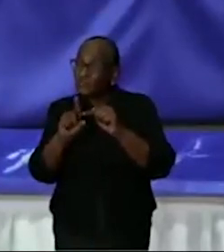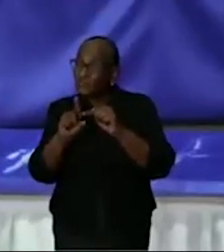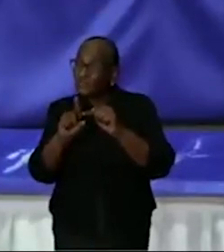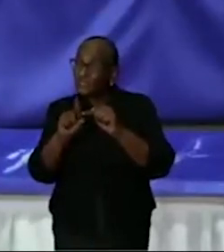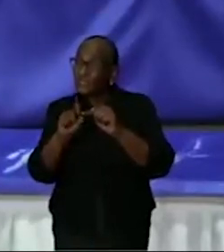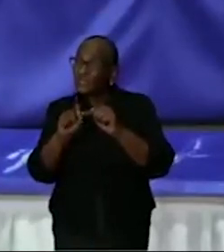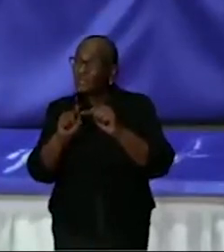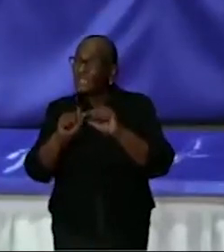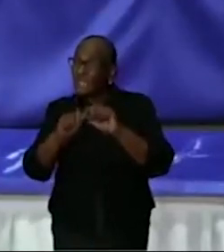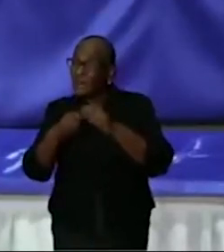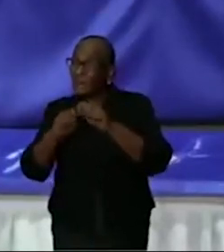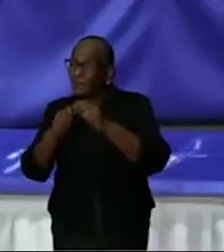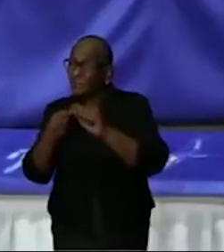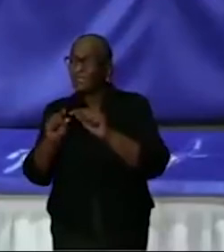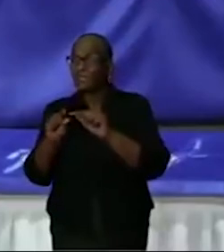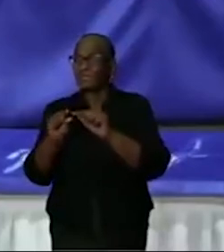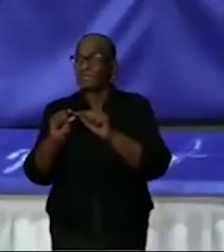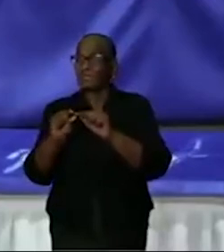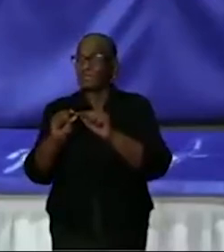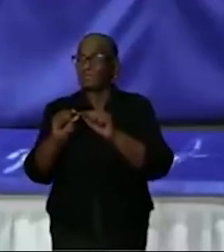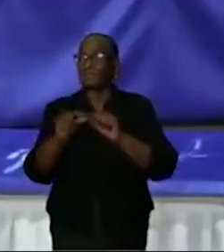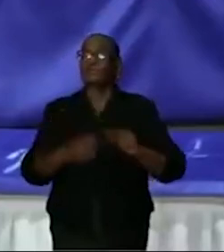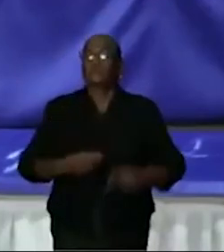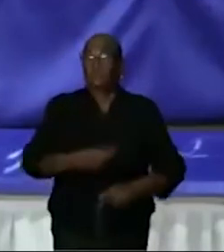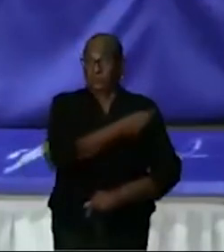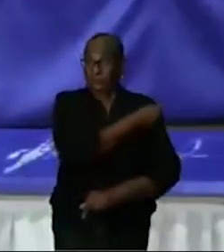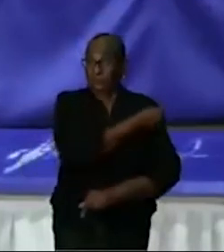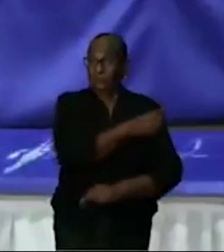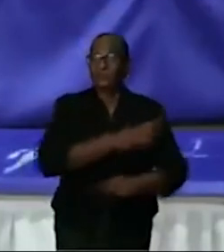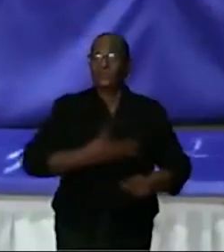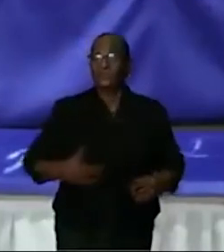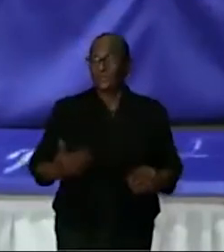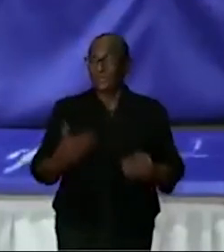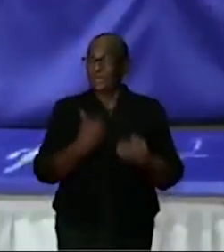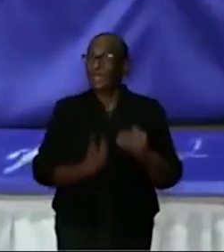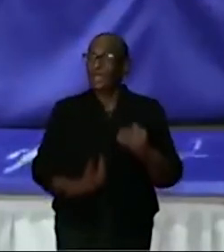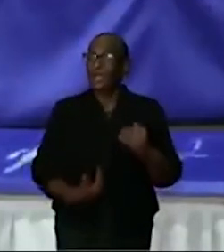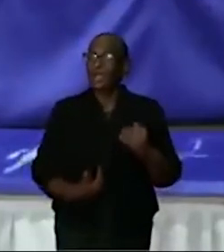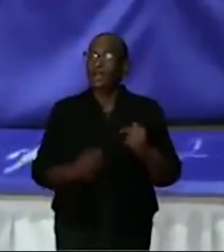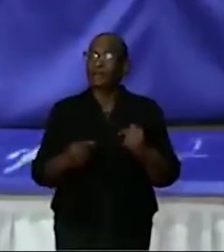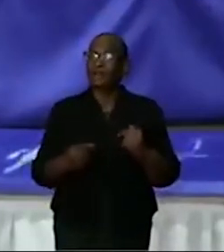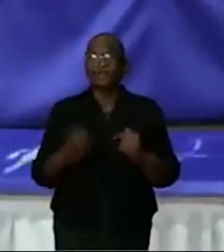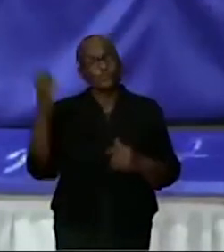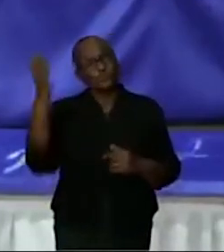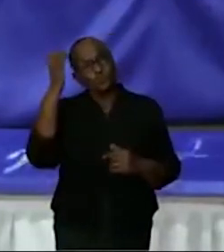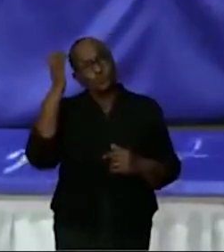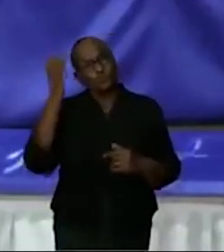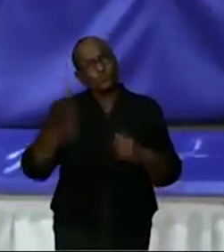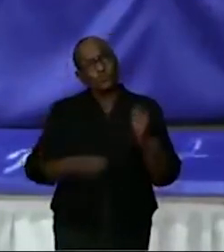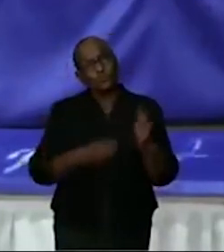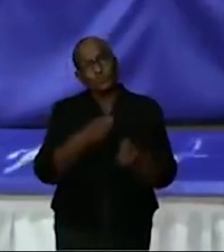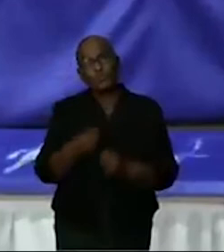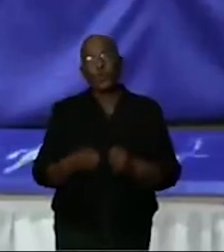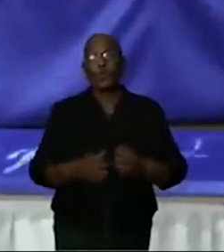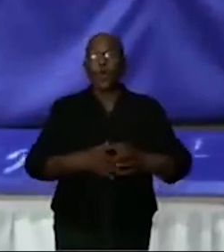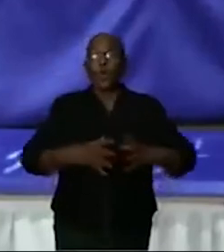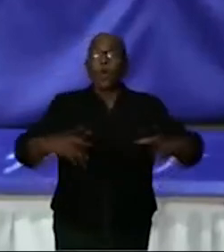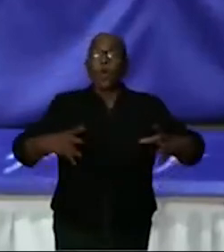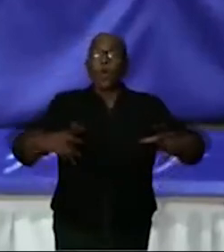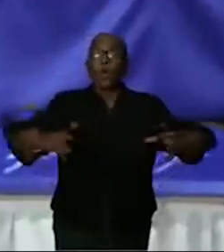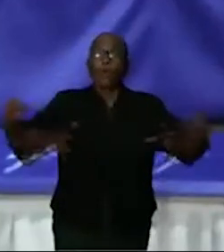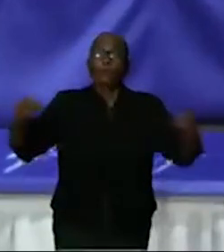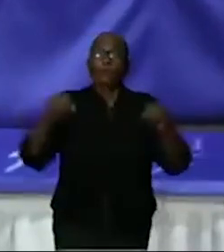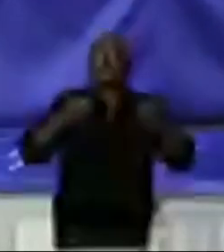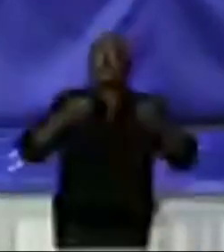muteert. Maar nou, dit kleine stukje mutatie dat er heeft plaatsgevonden in Engeland... ...heeft gewoon voor gezorgd voor een grotere besmettelijkheid...